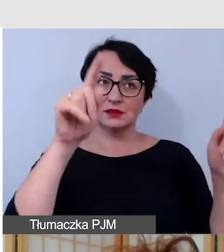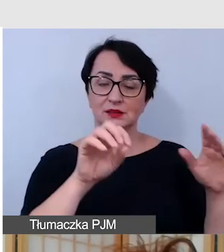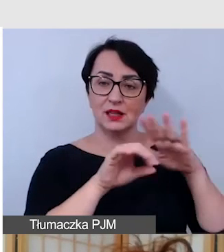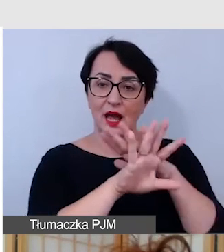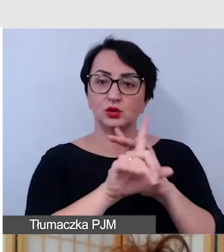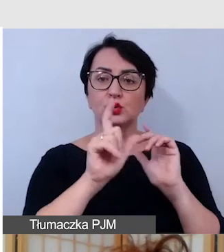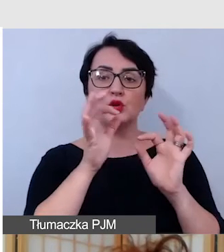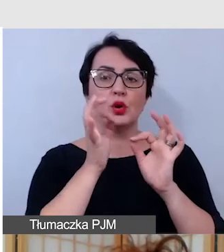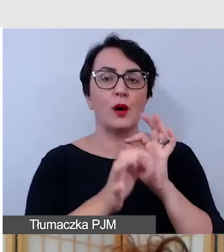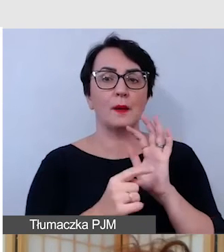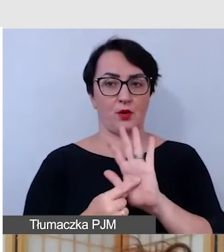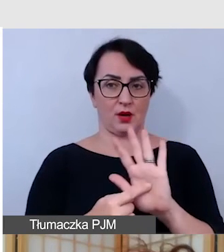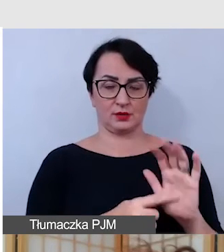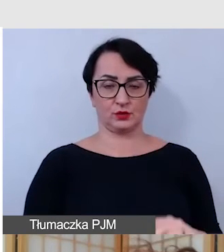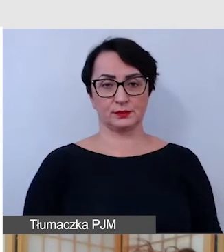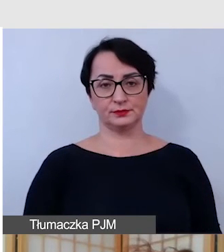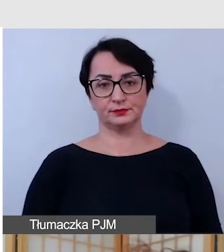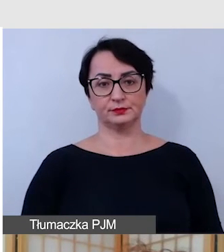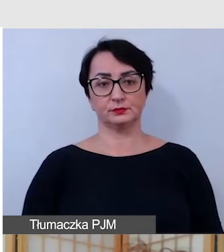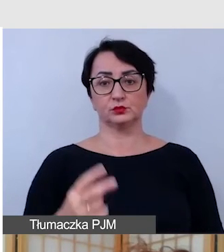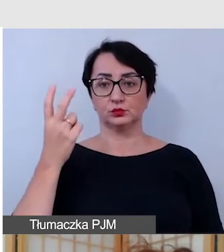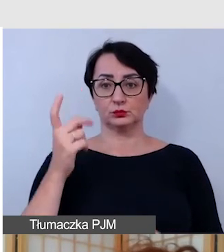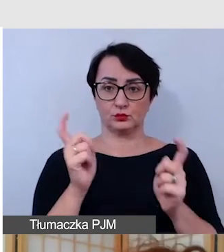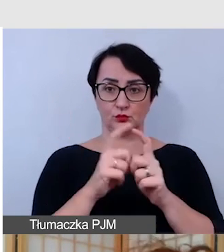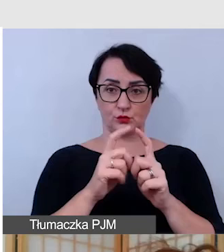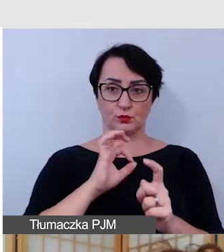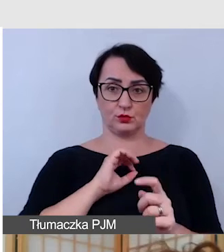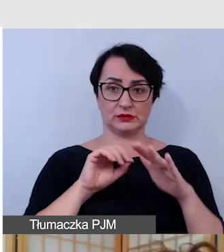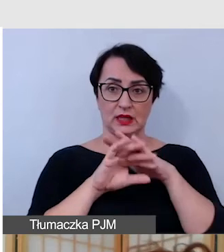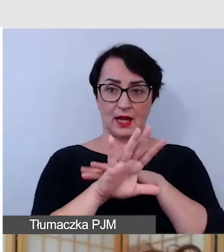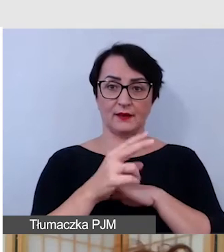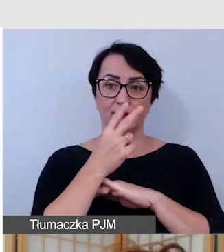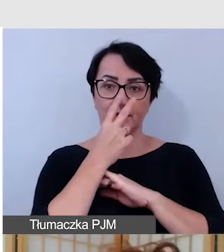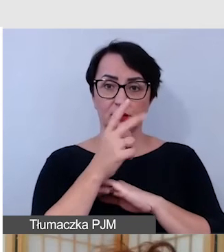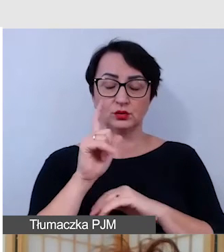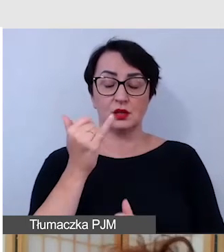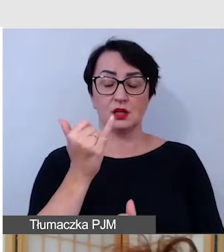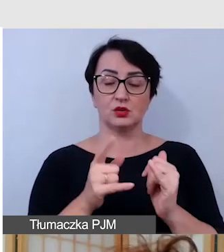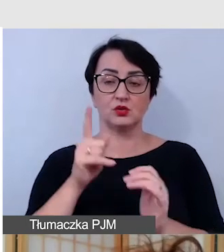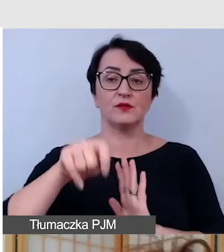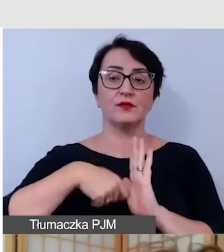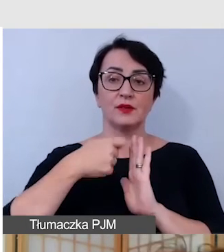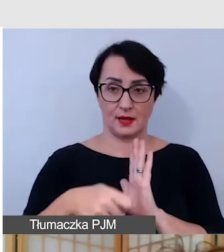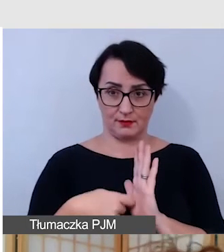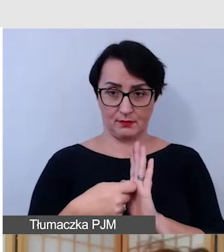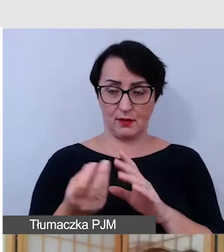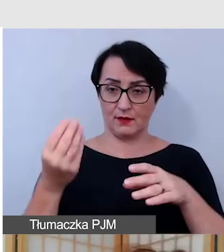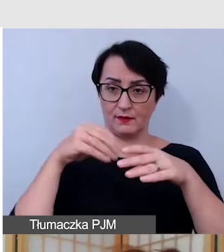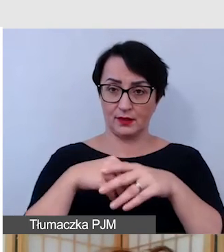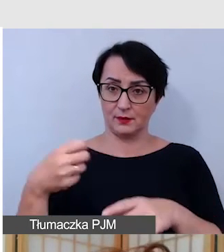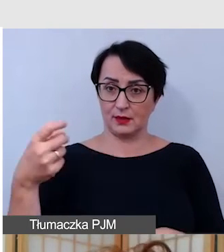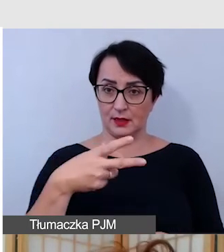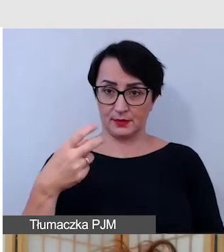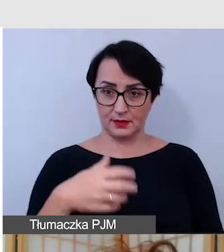co on dokładnie przedstawia. W drugim punkcie na moim slajdzie widzimy, iż jeżeli jest to film, który na przykład zawiera napisy,